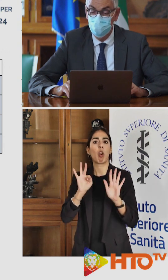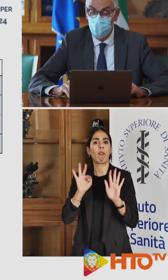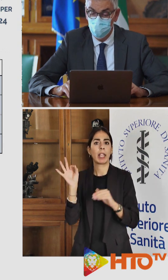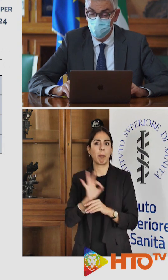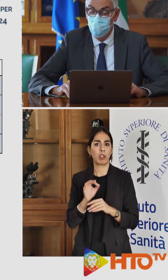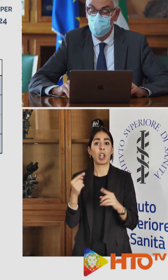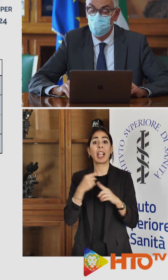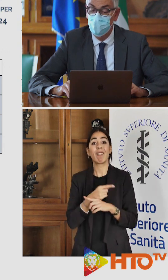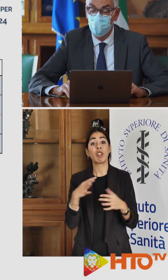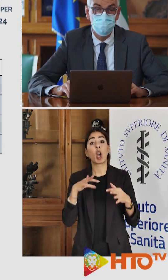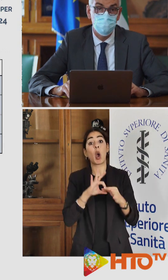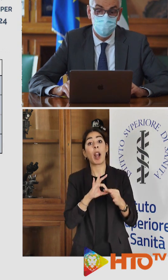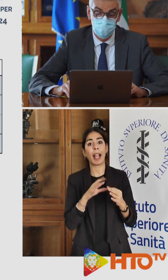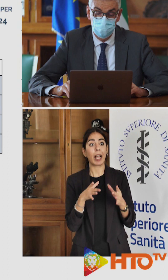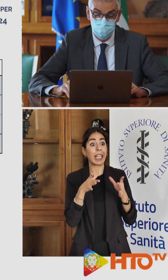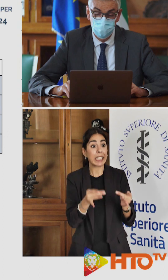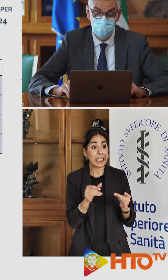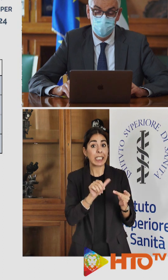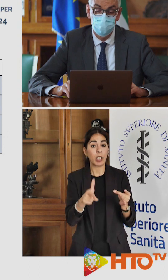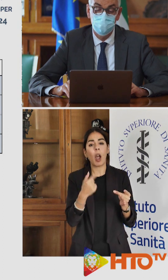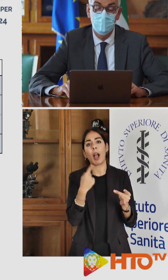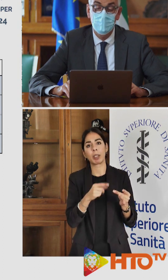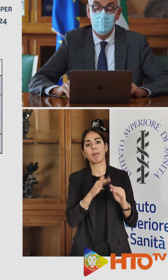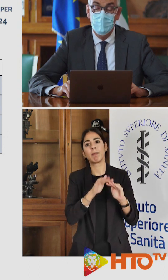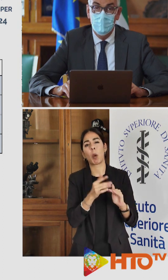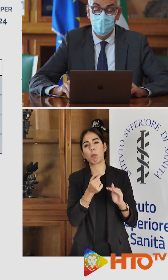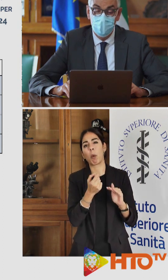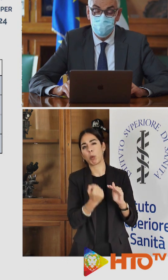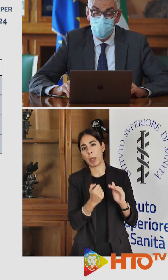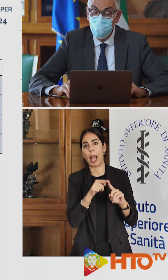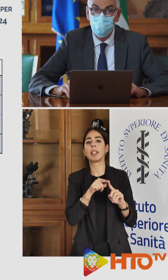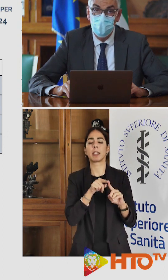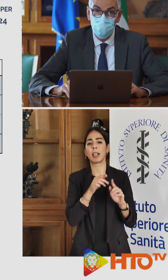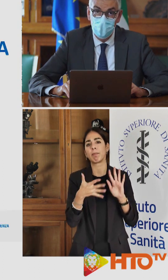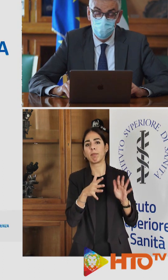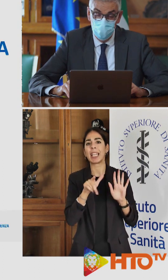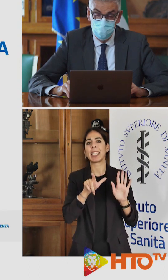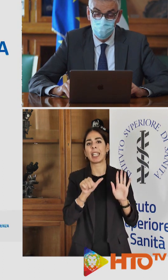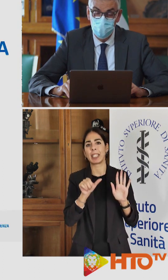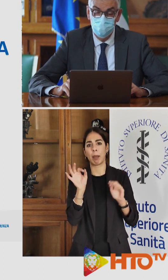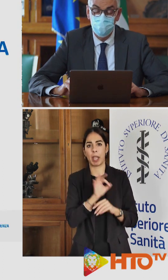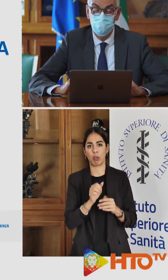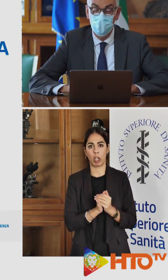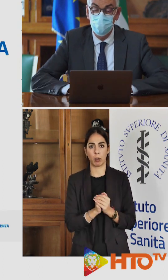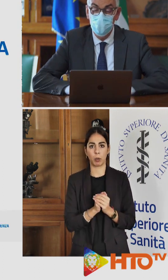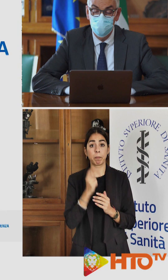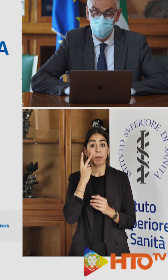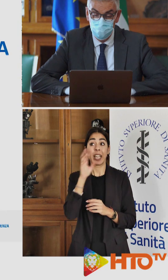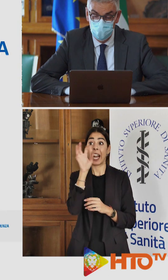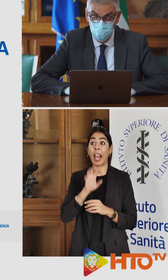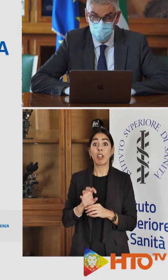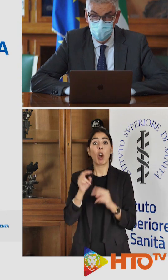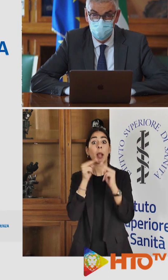contare l'infezione, è un po' più bassa e raggiunge il 76%. L'analisi del rischio degli scenari per regione e provincia